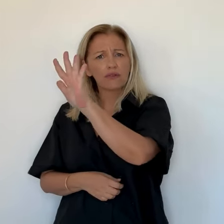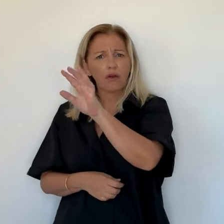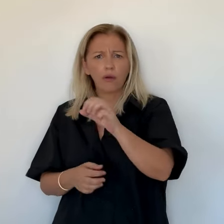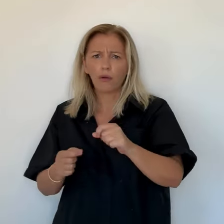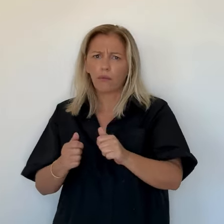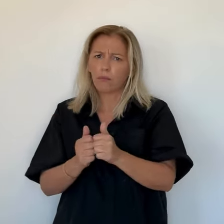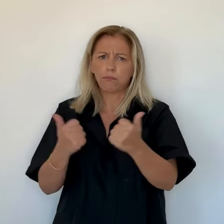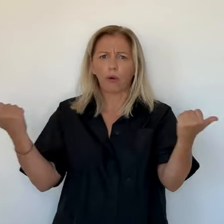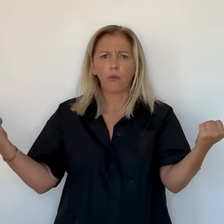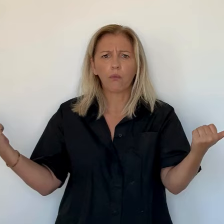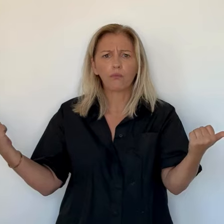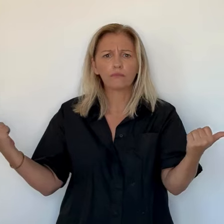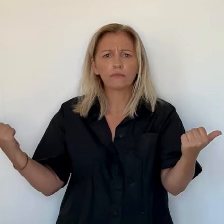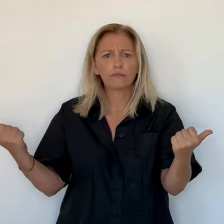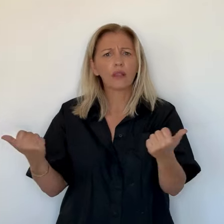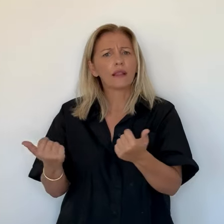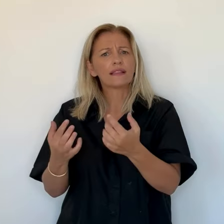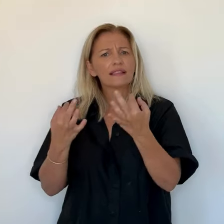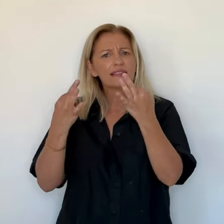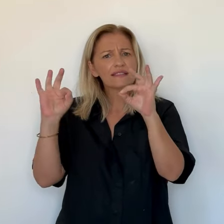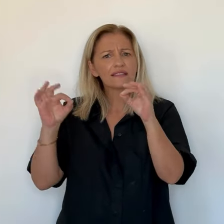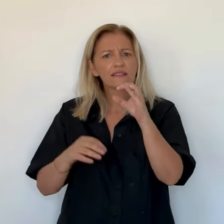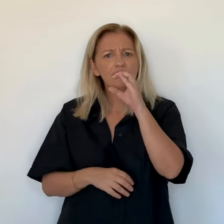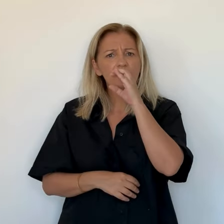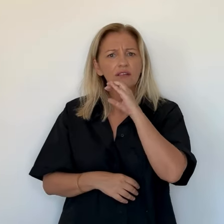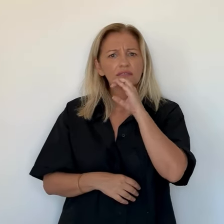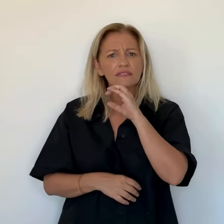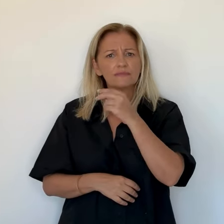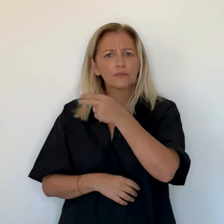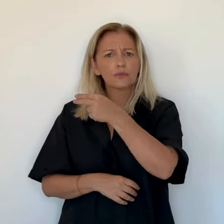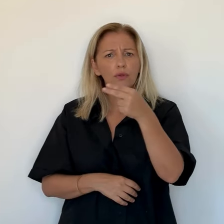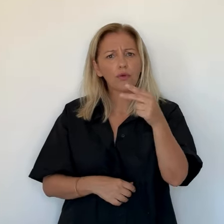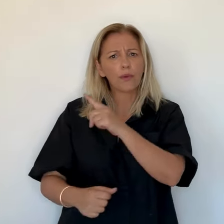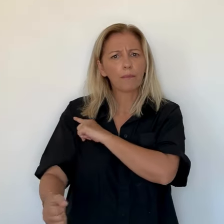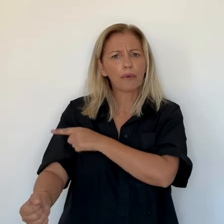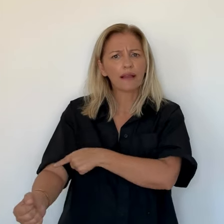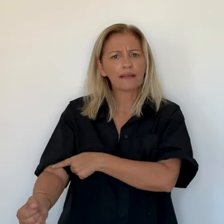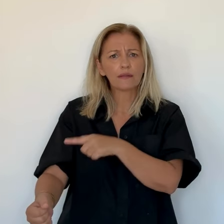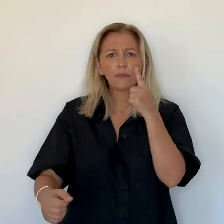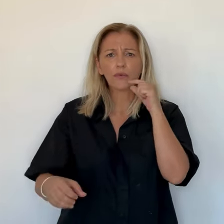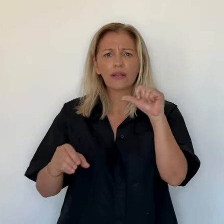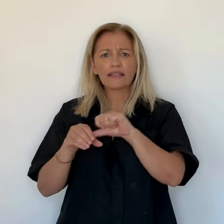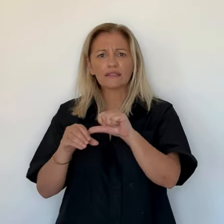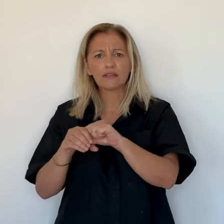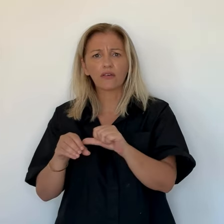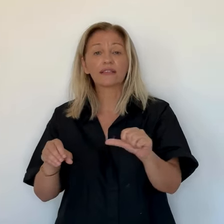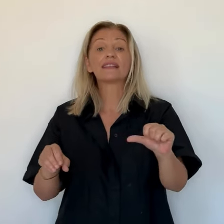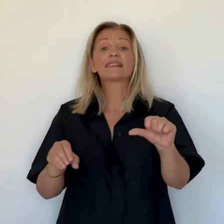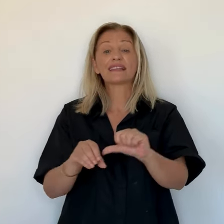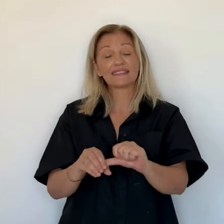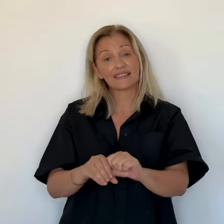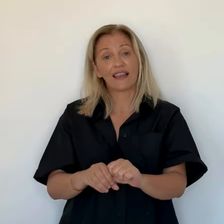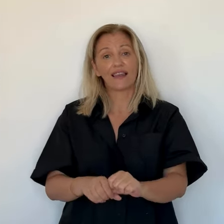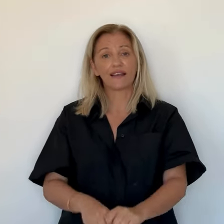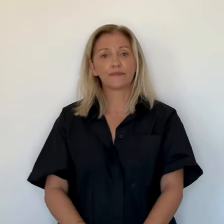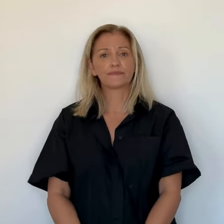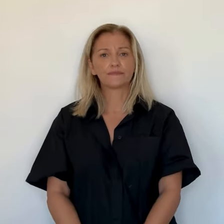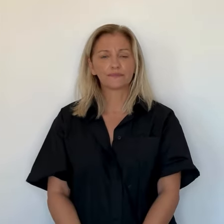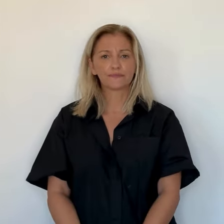l'écart avec le continent continue de s'accroître. Au mois de juin, la différence en moyenne était de plus de 10 centimes d'euros par litre pour l'essence et le